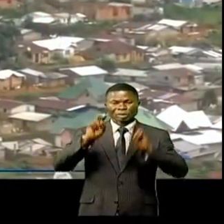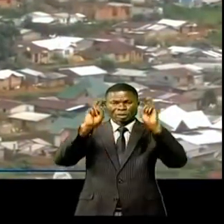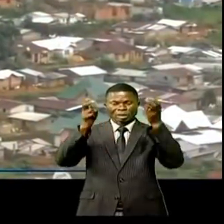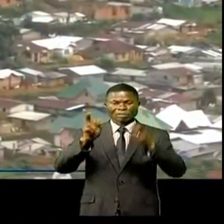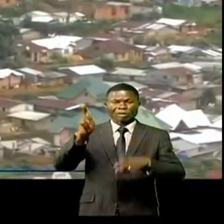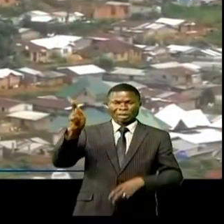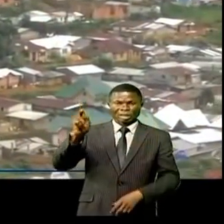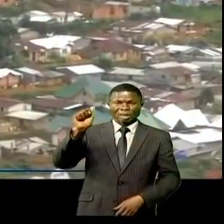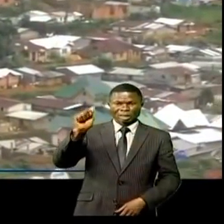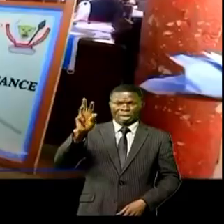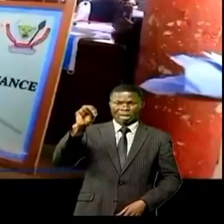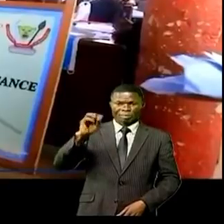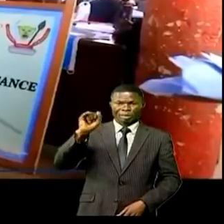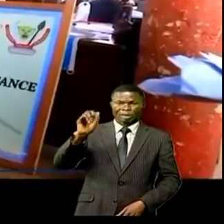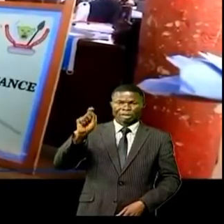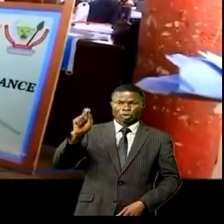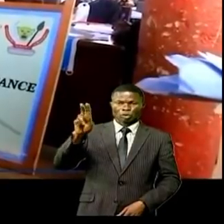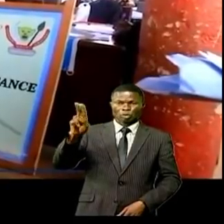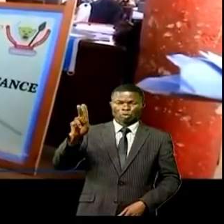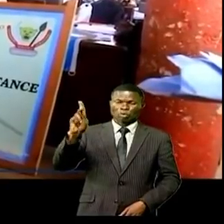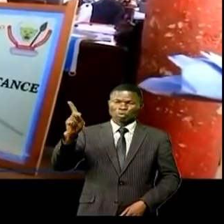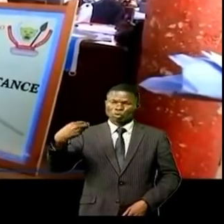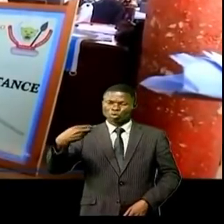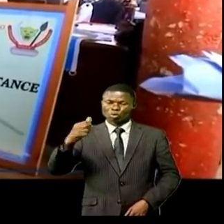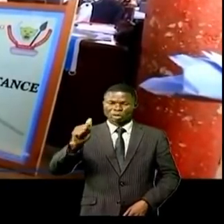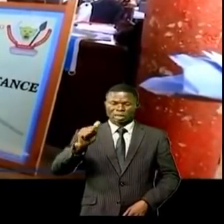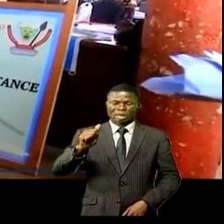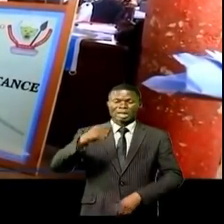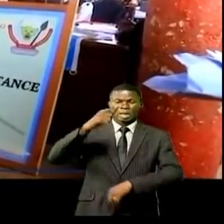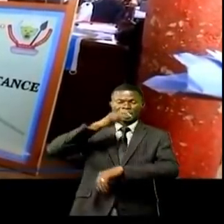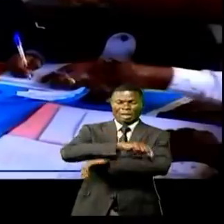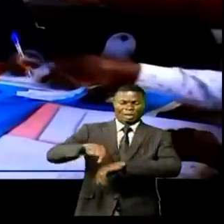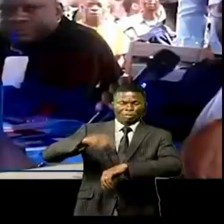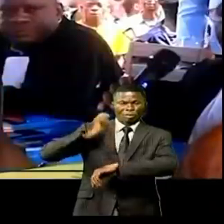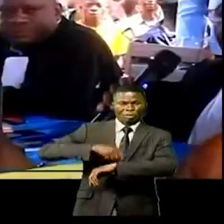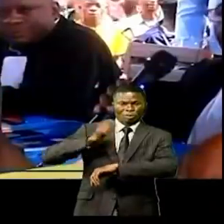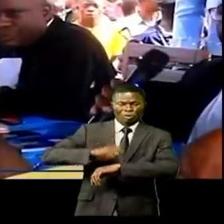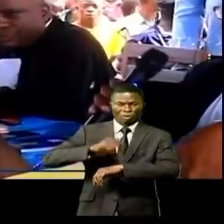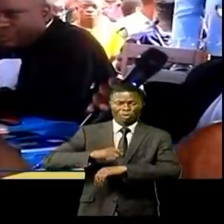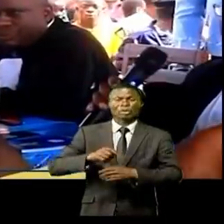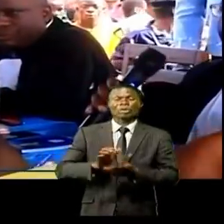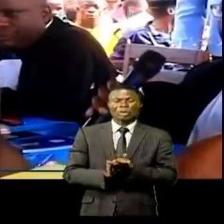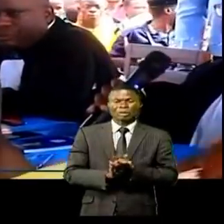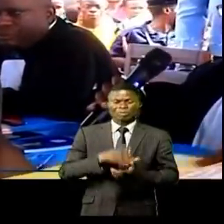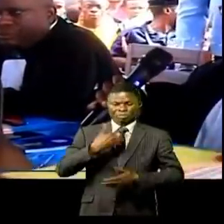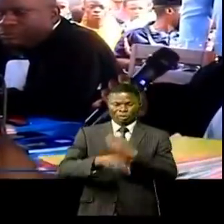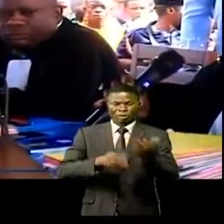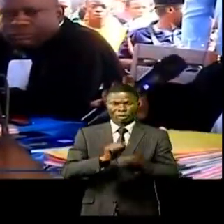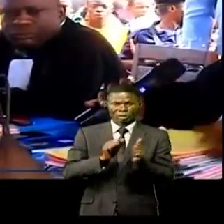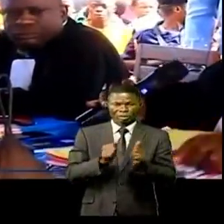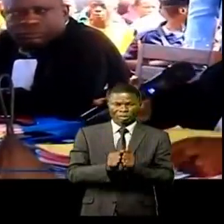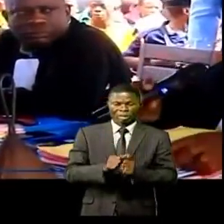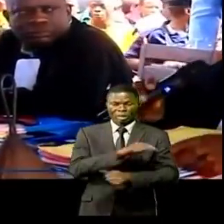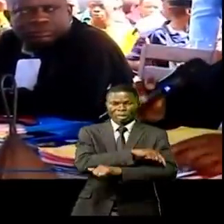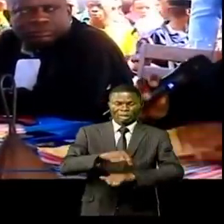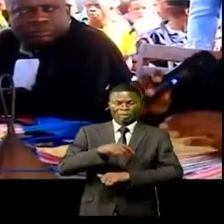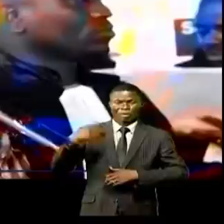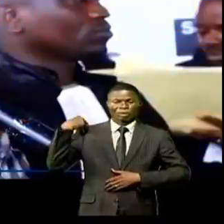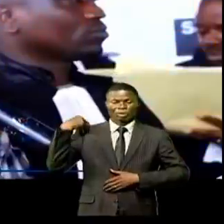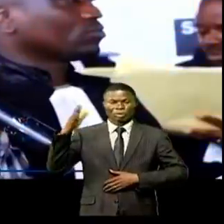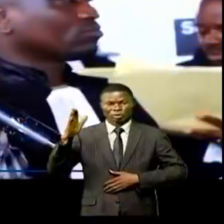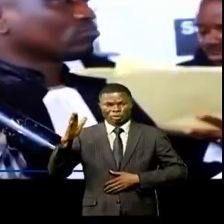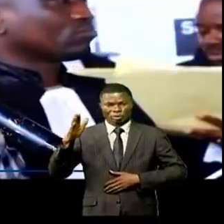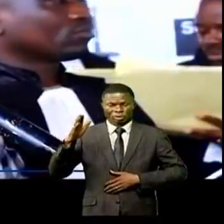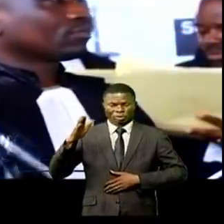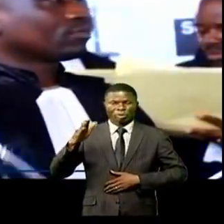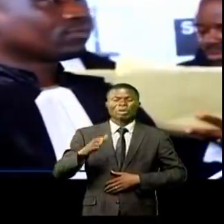Kamituga, au sud Kivu. Les tribunaux des grandes instances de Kamituga, les jugements dans l'affaire opposant le ministère public à